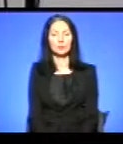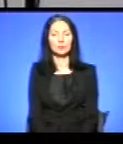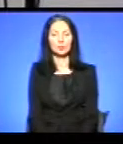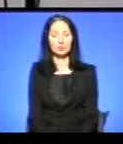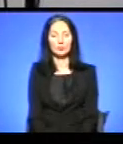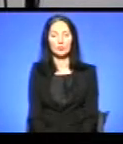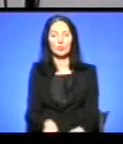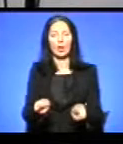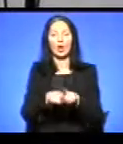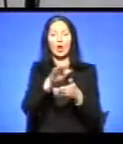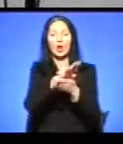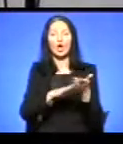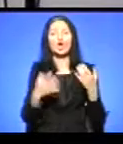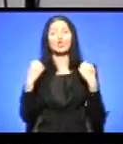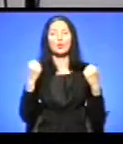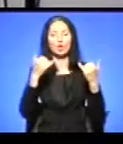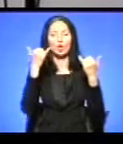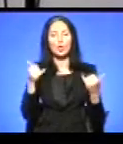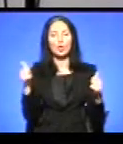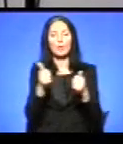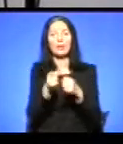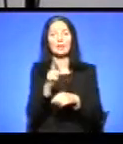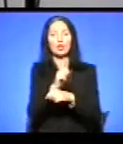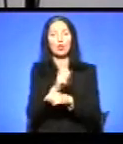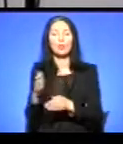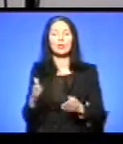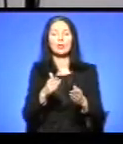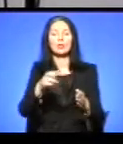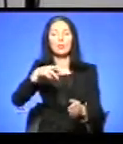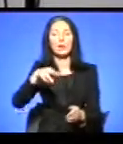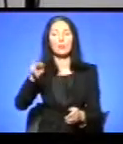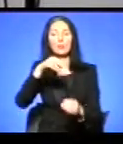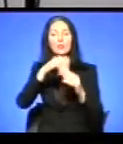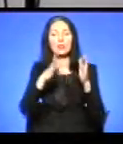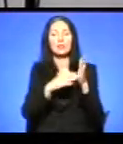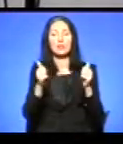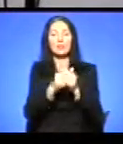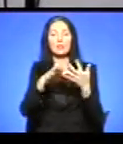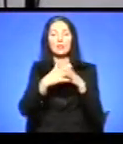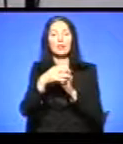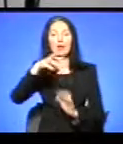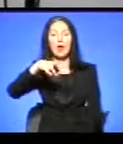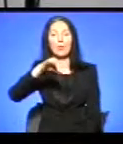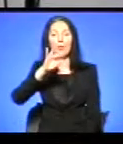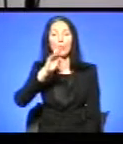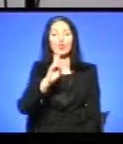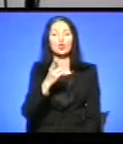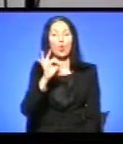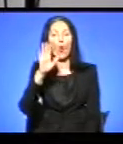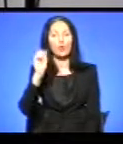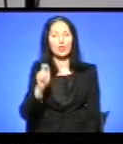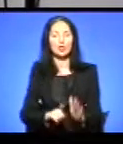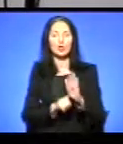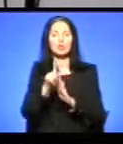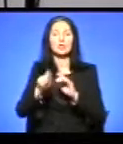І далі про спорт. Сьогодні біля Тернополя на трасі М-19 біля села Мишковичі Тернопільського району розпочалися велосипедні